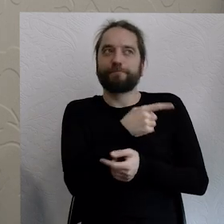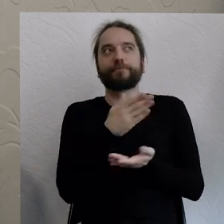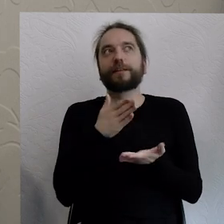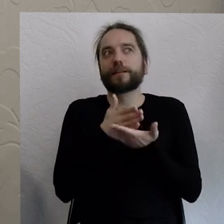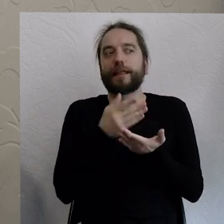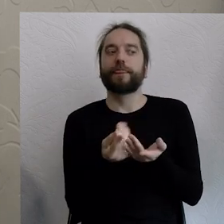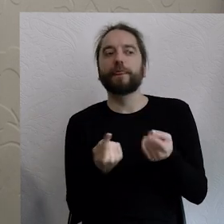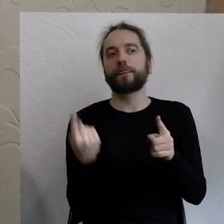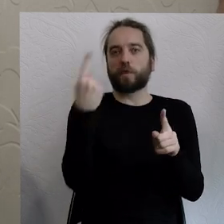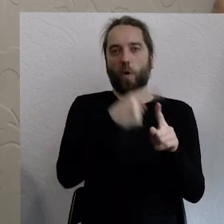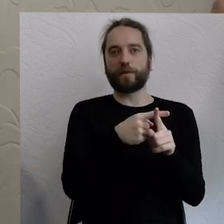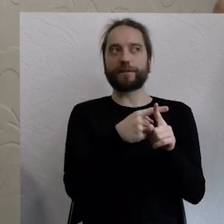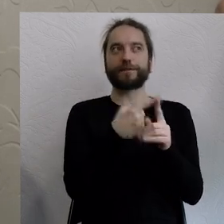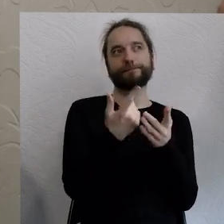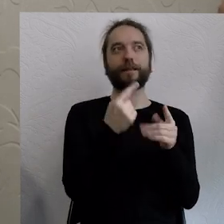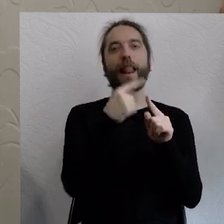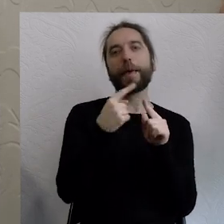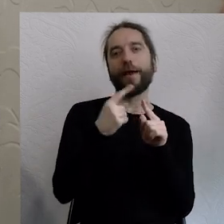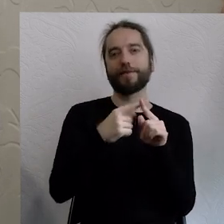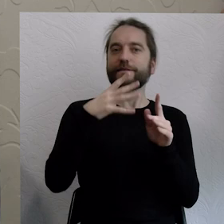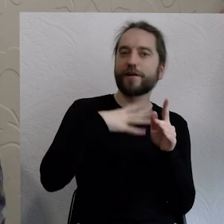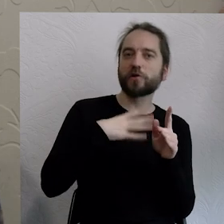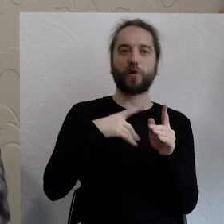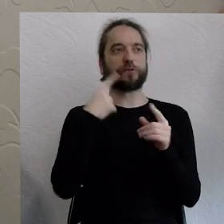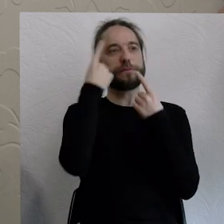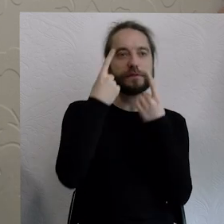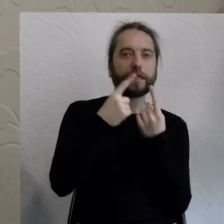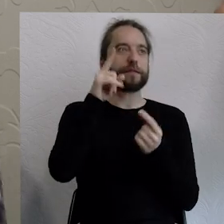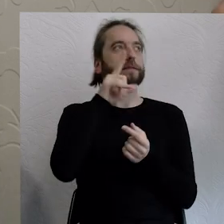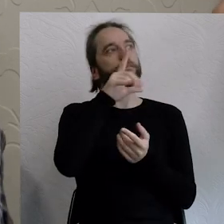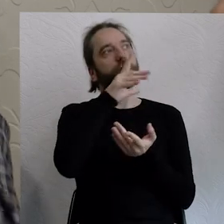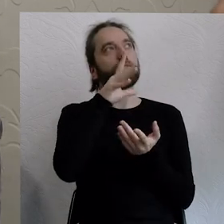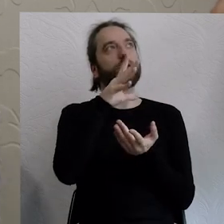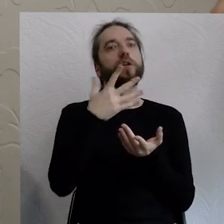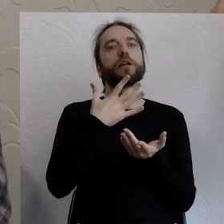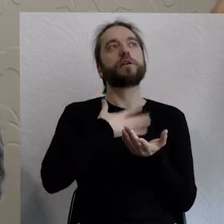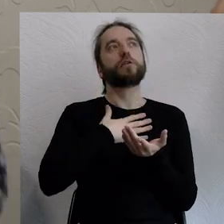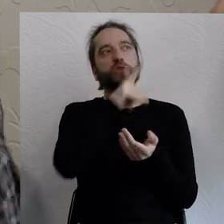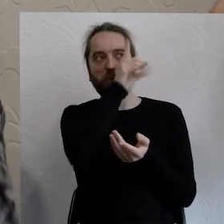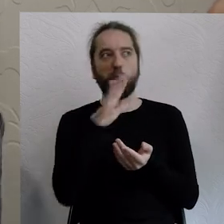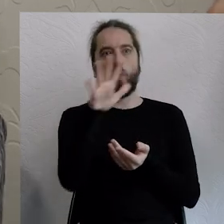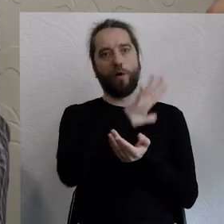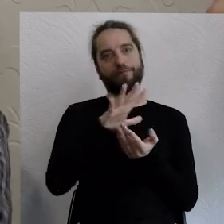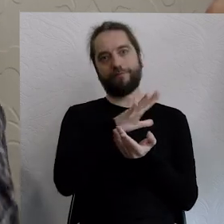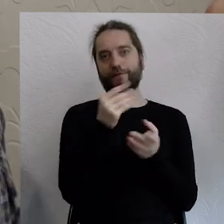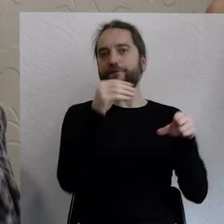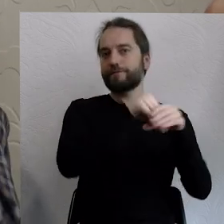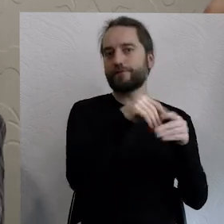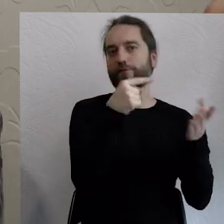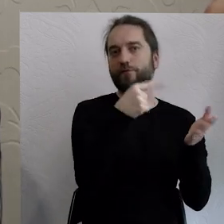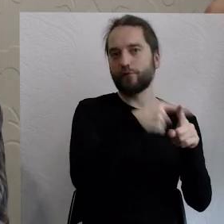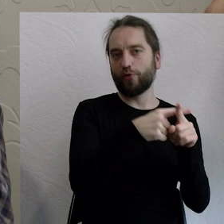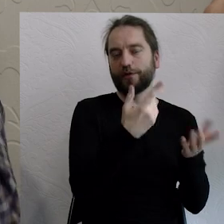uspołecznić sposób ich wdrażania, prawda. I jeżeli to się uda, w modelach, które w internecie chociażby, przecież wiele jest takich, od